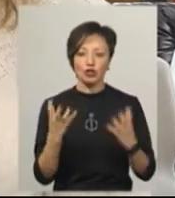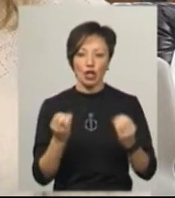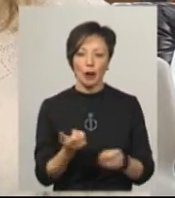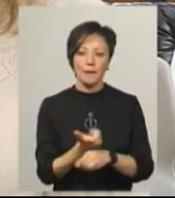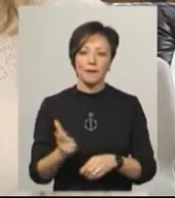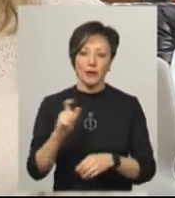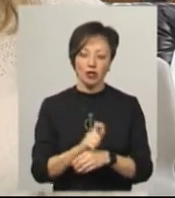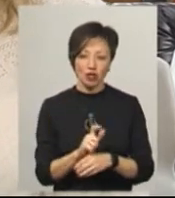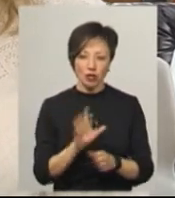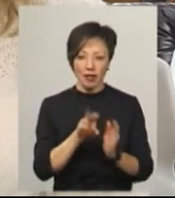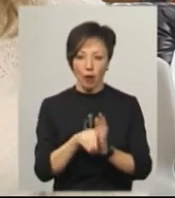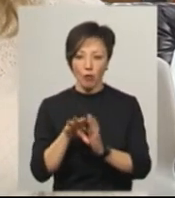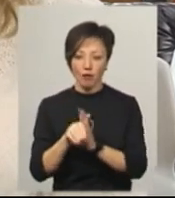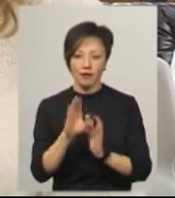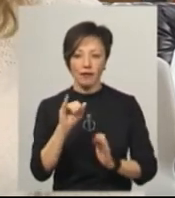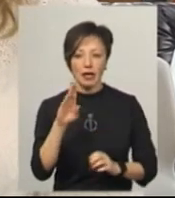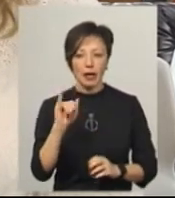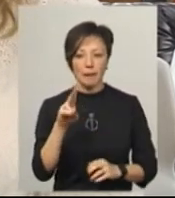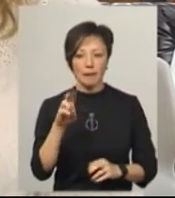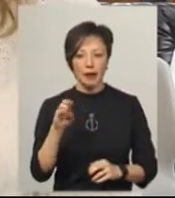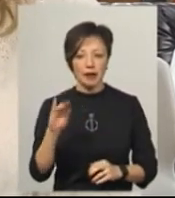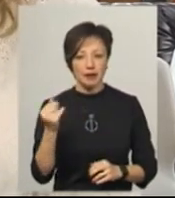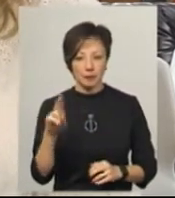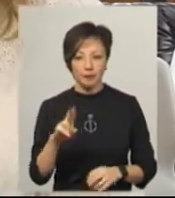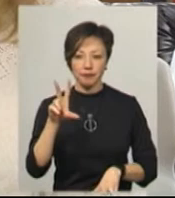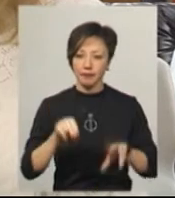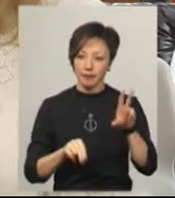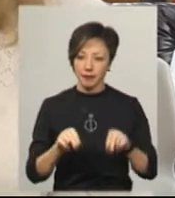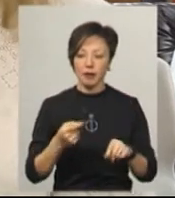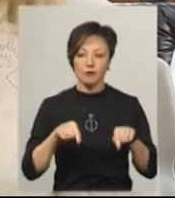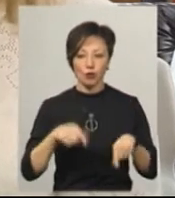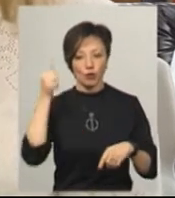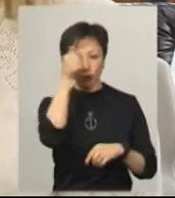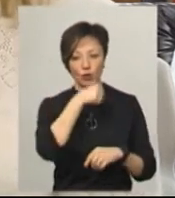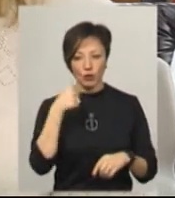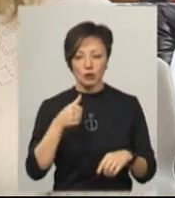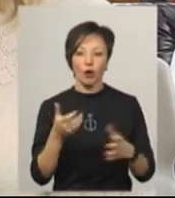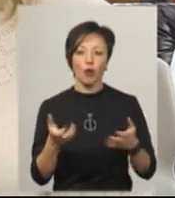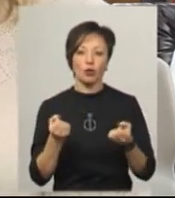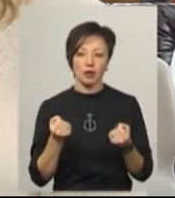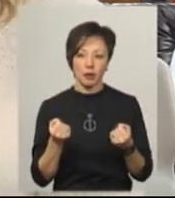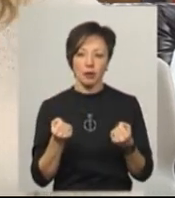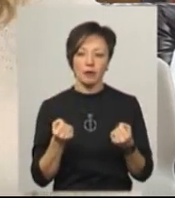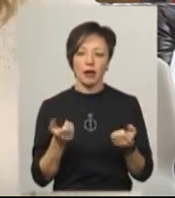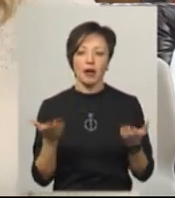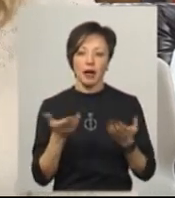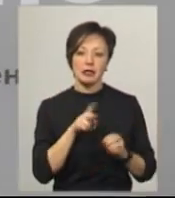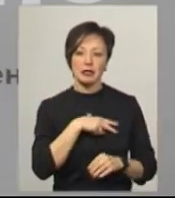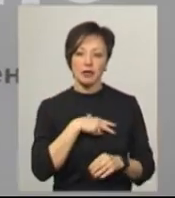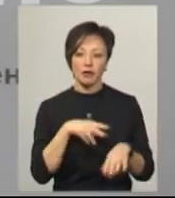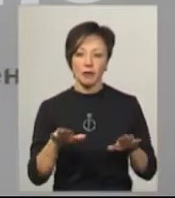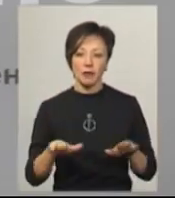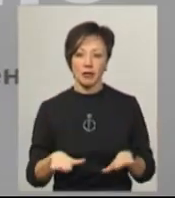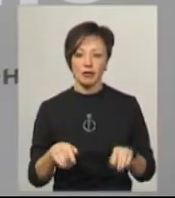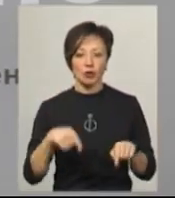більше наповнимо вікіпедію і надіємося, що і цього року ми отримаємо якесь призове місце.